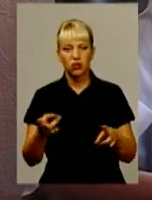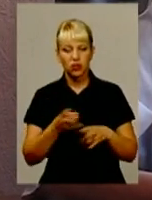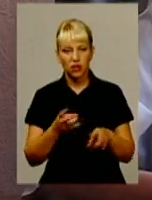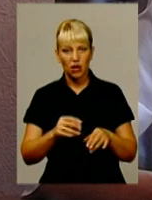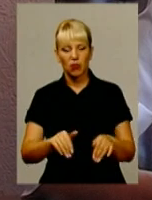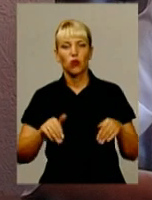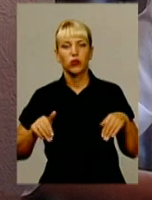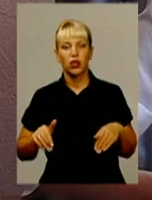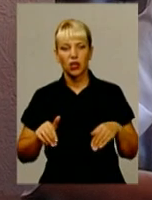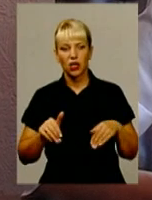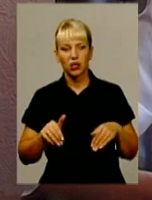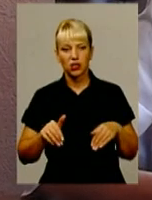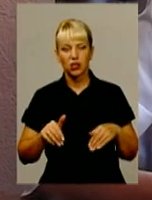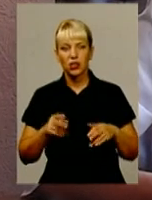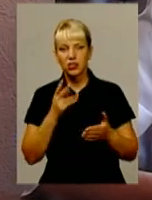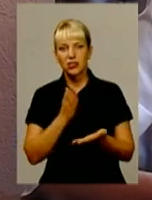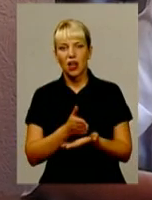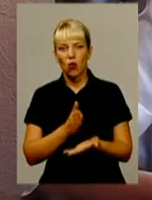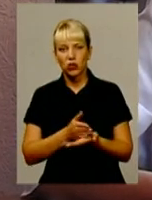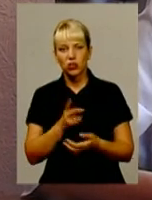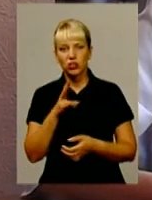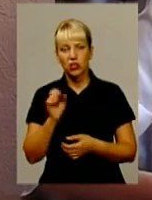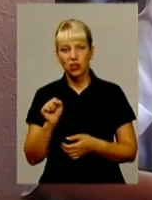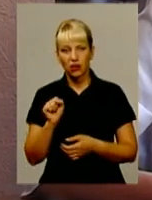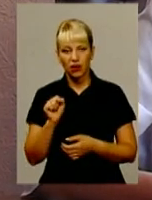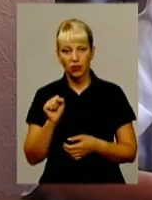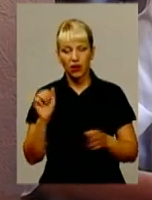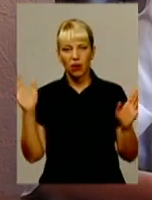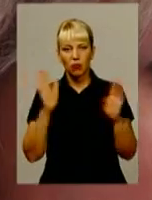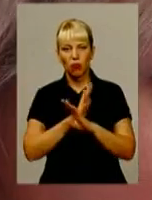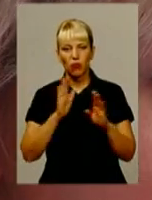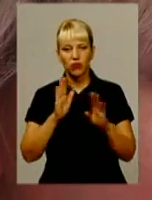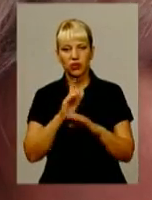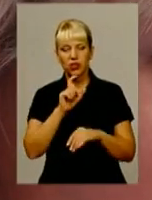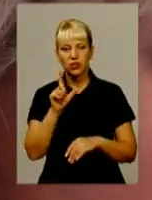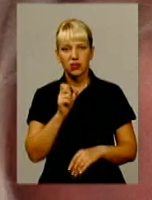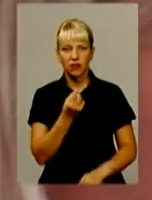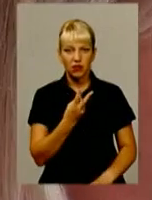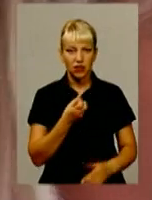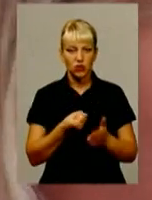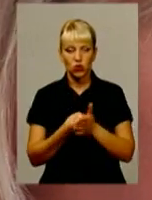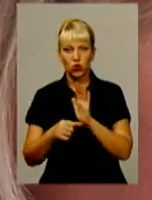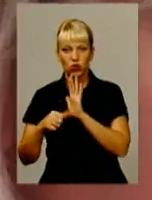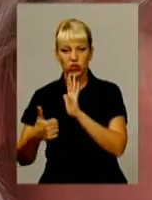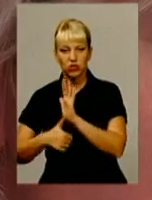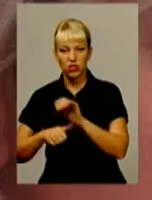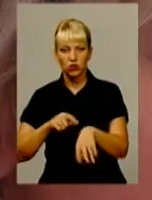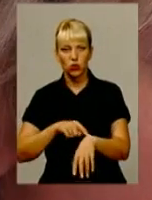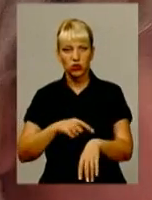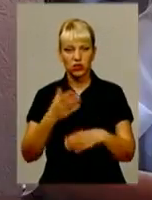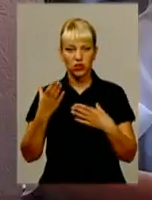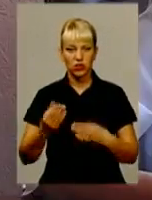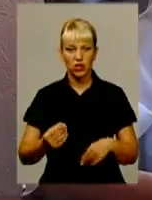уникати знаходження на повітрі з 12 до 16 години дня.